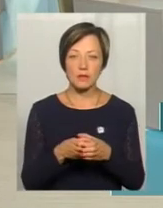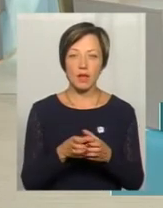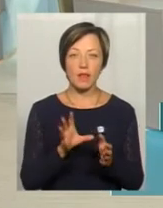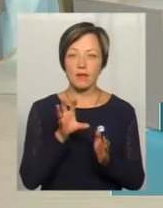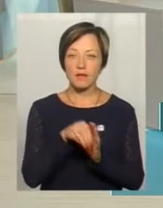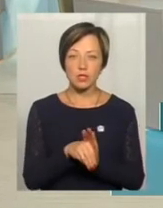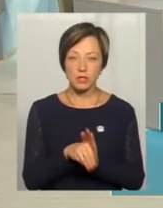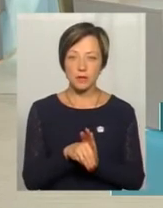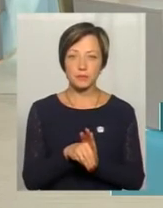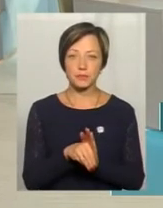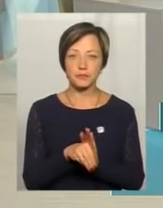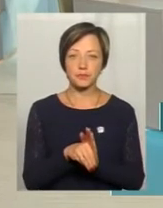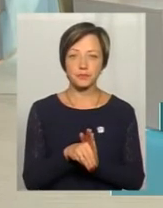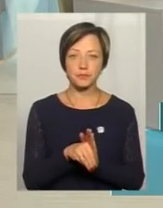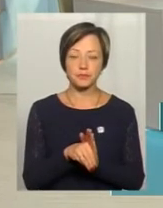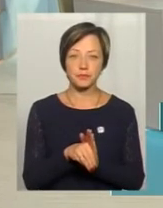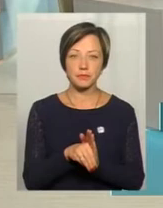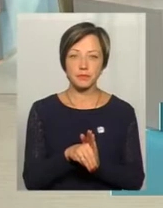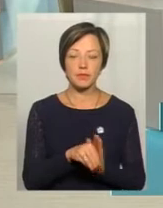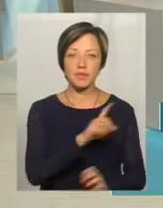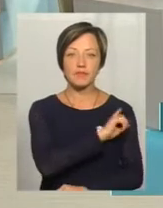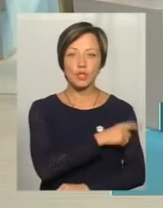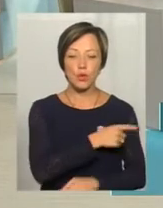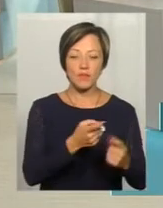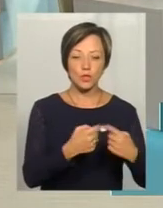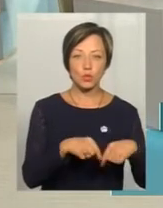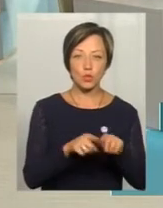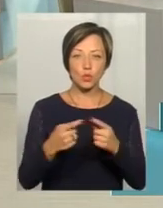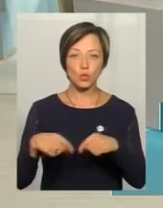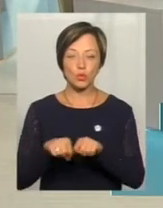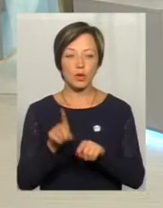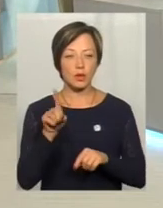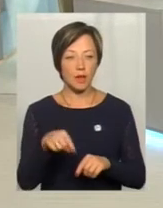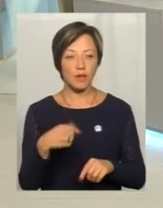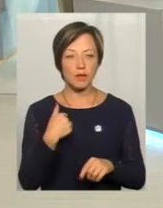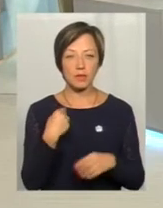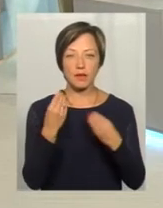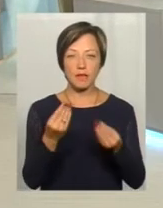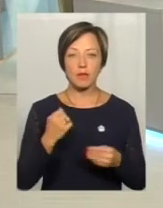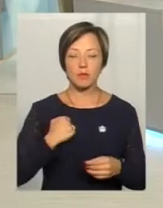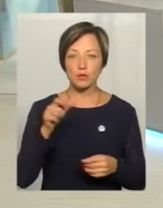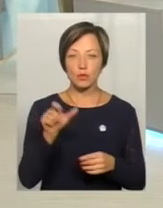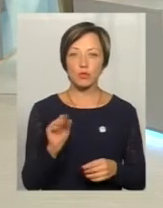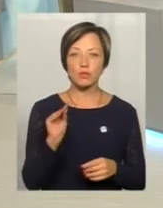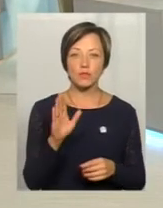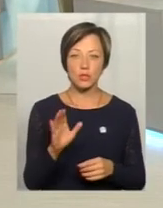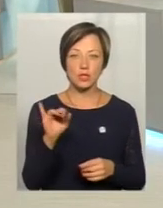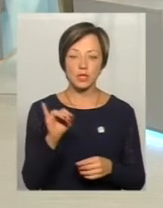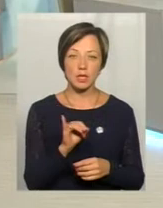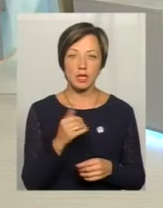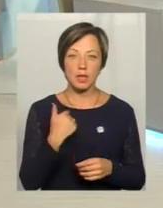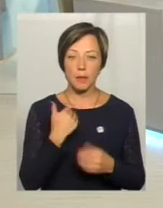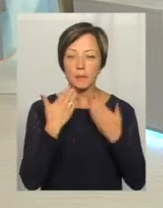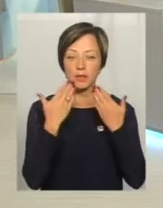війшли в силові структури. Навіть ми давали одному бійців-добровольців посвідчення, і я